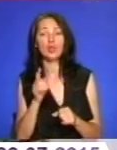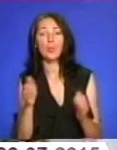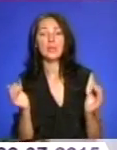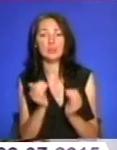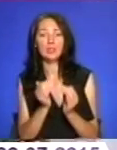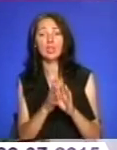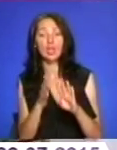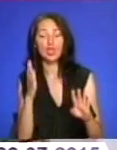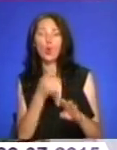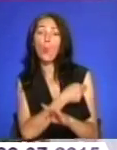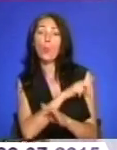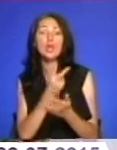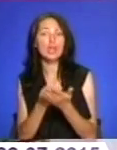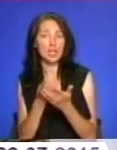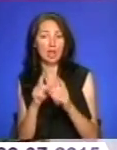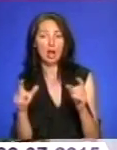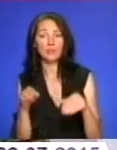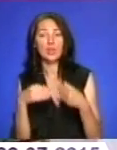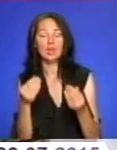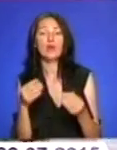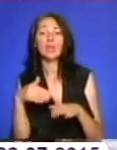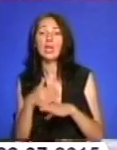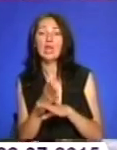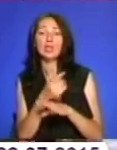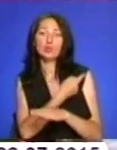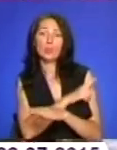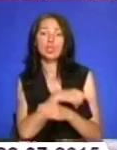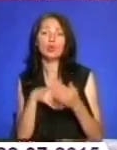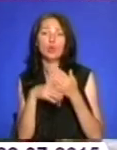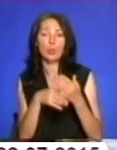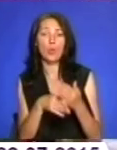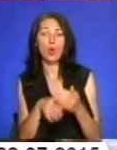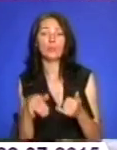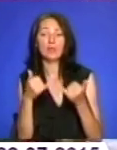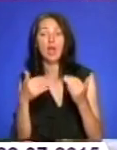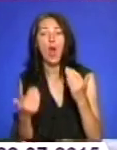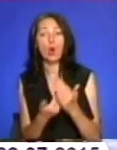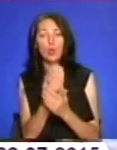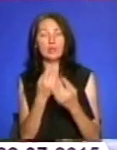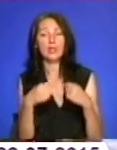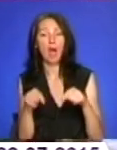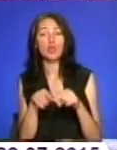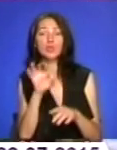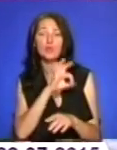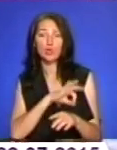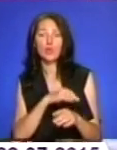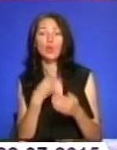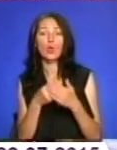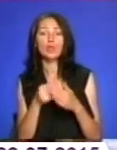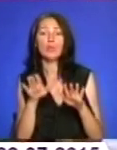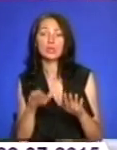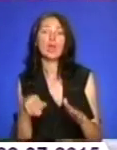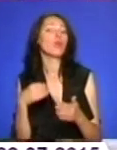зменшити черги у поліклініках і надавати якісну медичну допомогу. Для оновлення галузі використовують кошти з